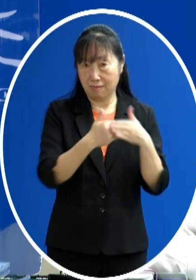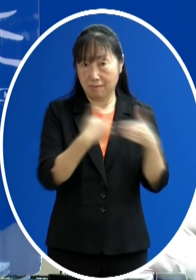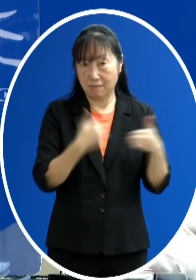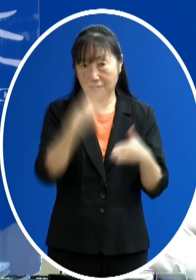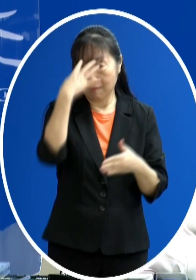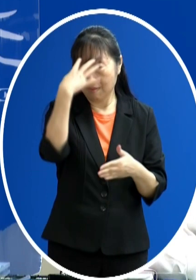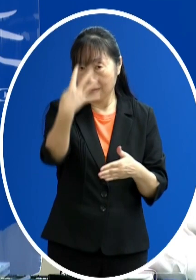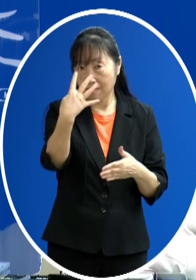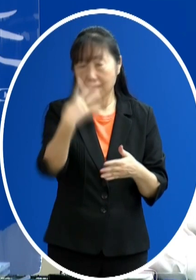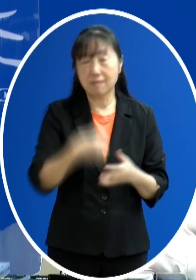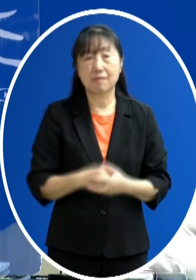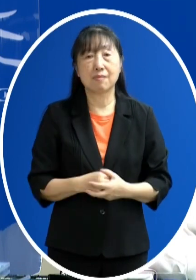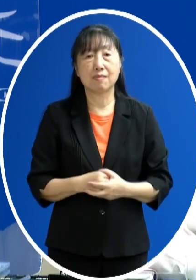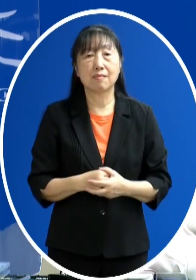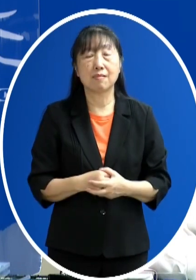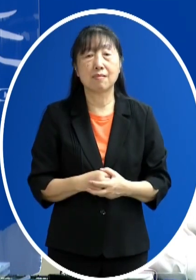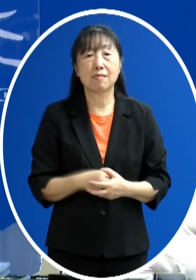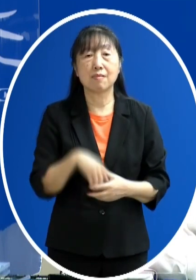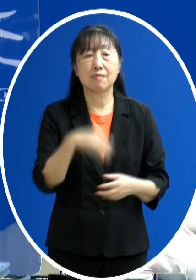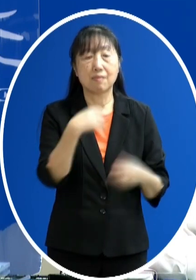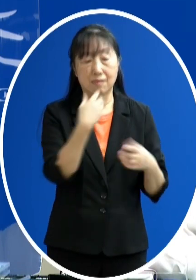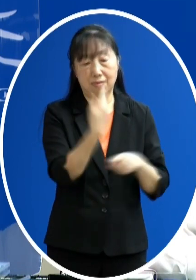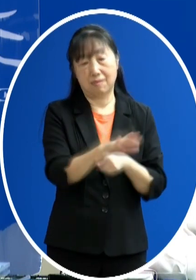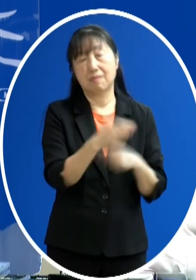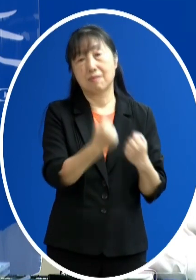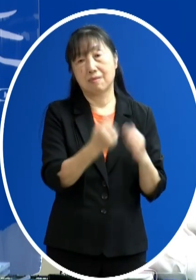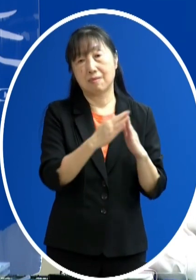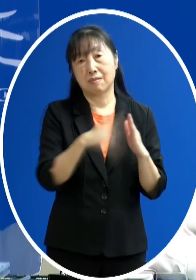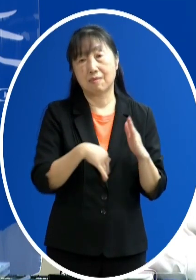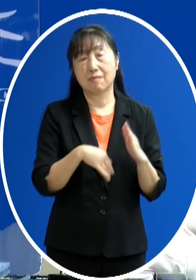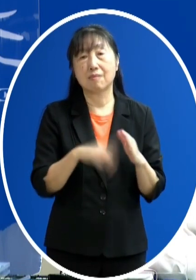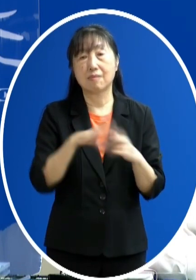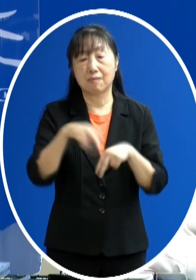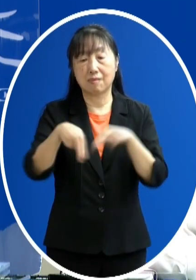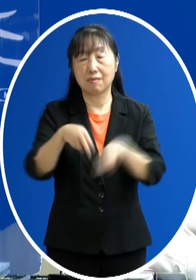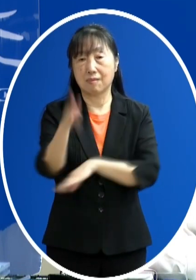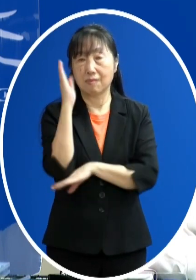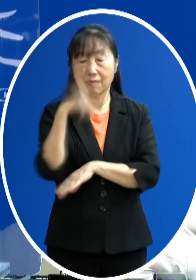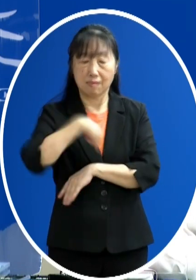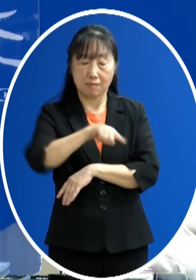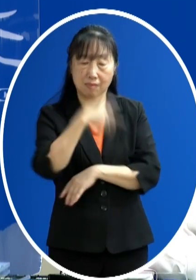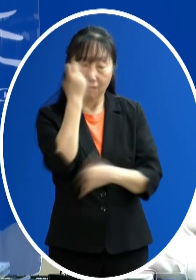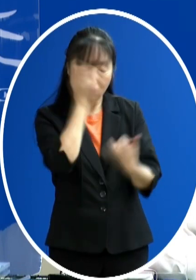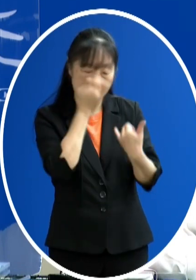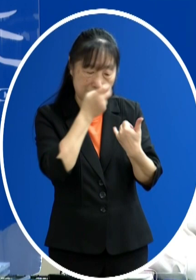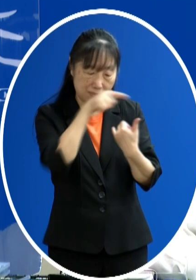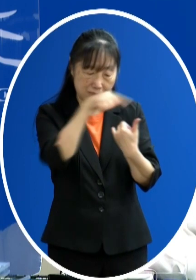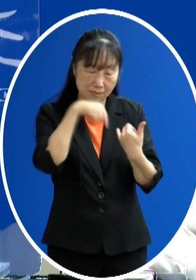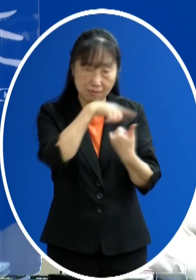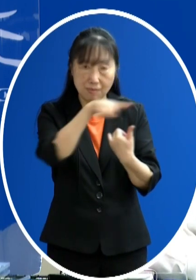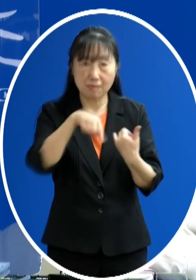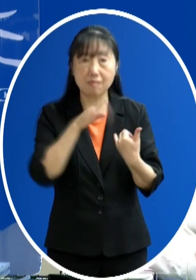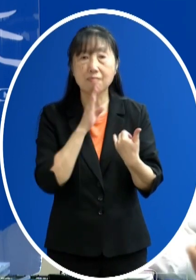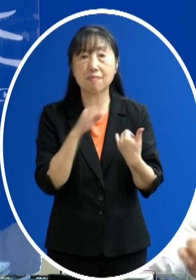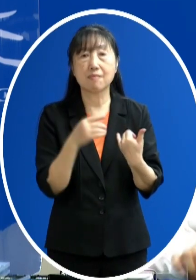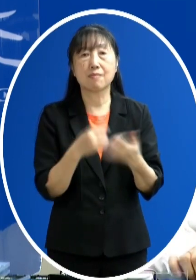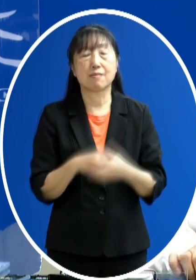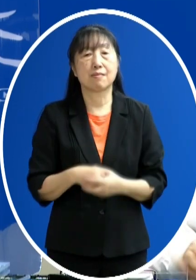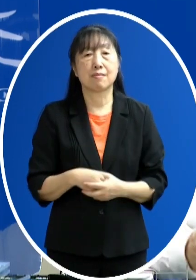的4天之後 那病是家中那因為這個行政相驗的結果 看起來沒有什麼其他的一些